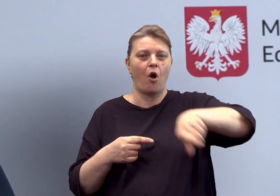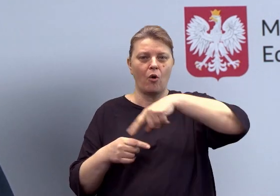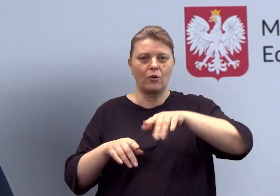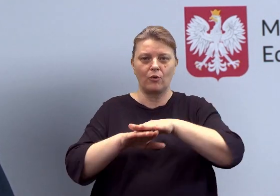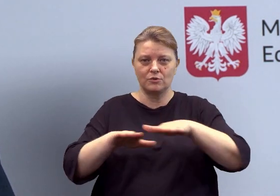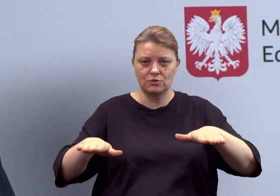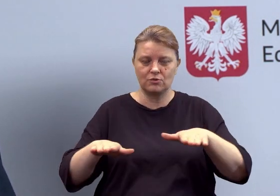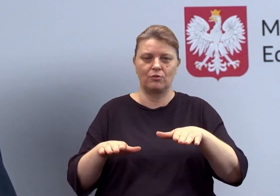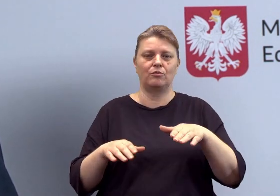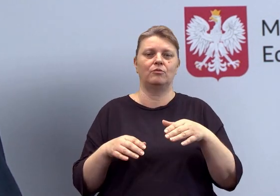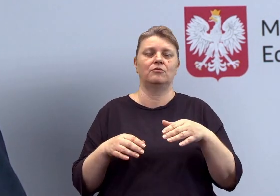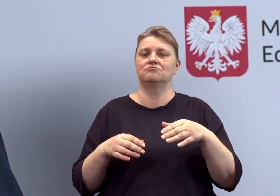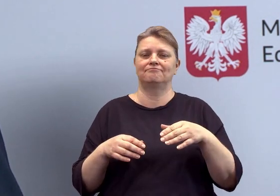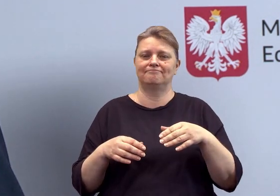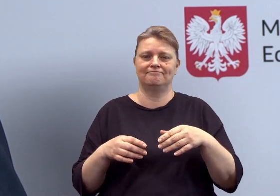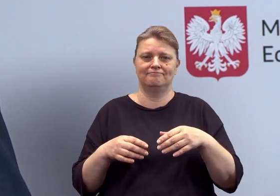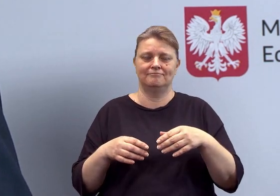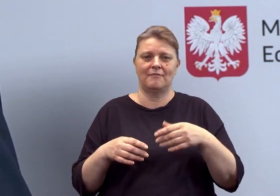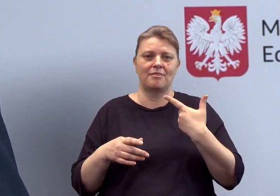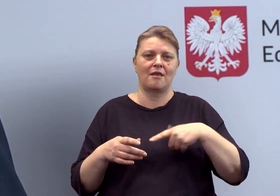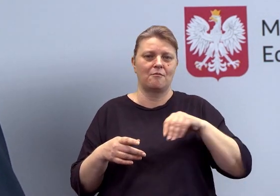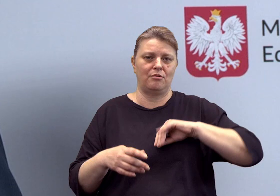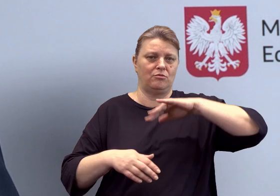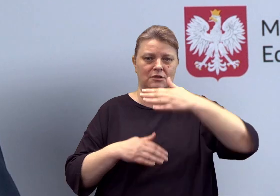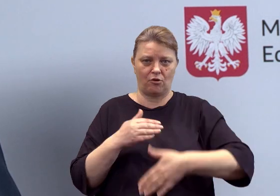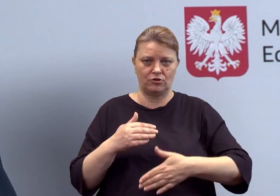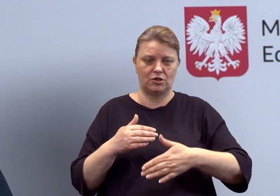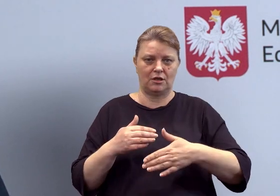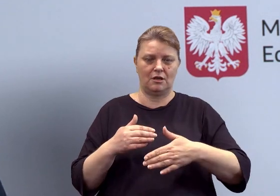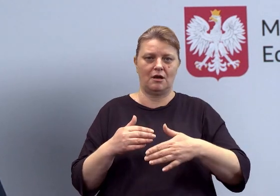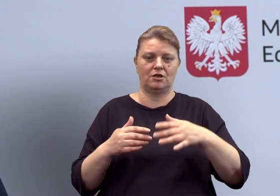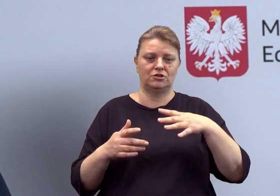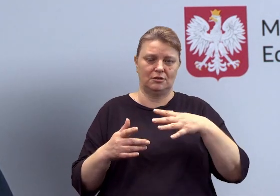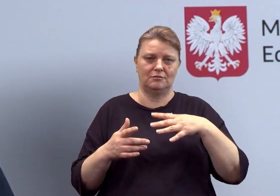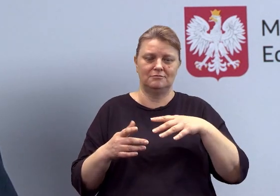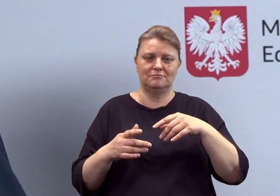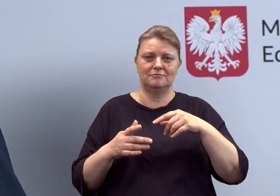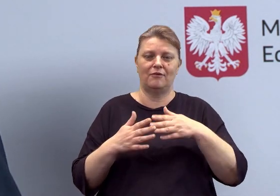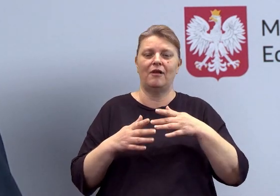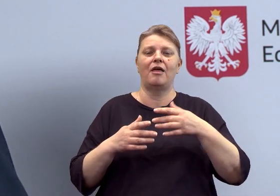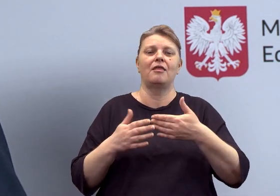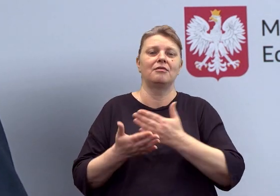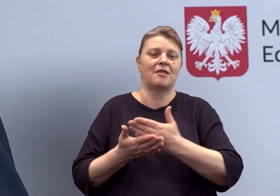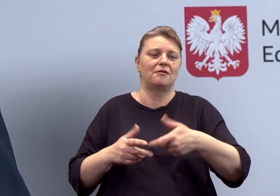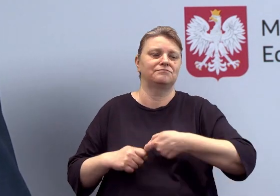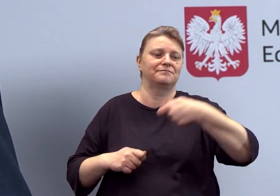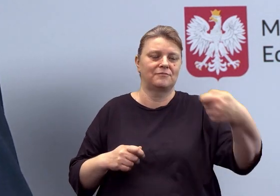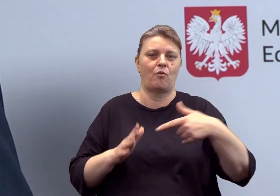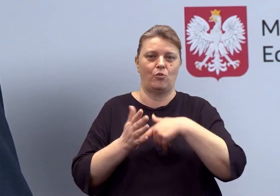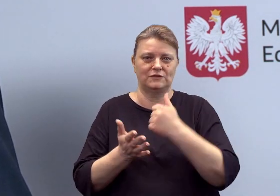nie zakończyły się jakąś finalizacją w postaci ustaw czy rozwiązań formalnoprawnych.